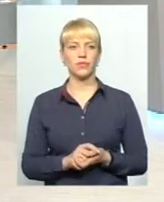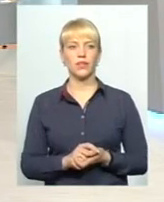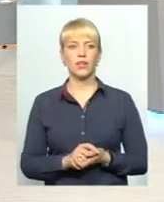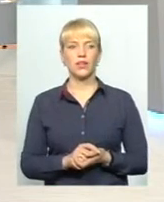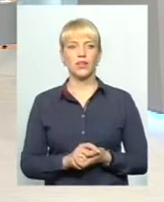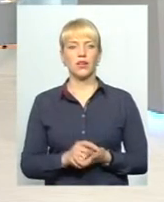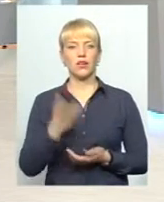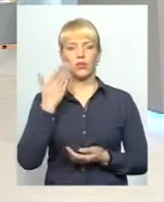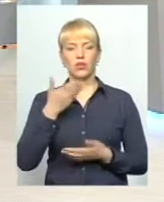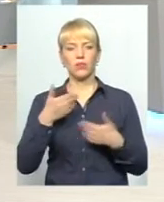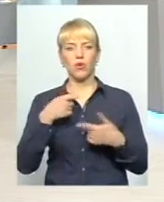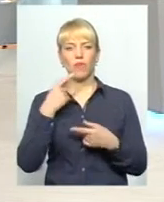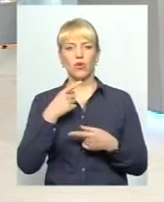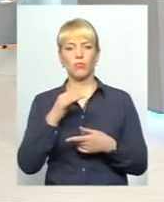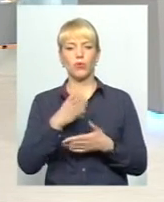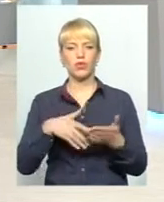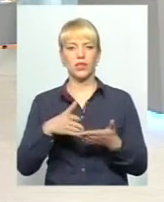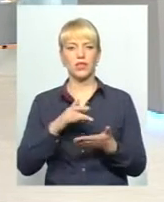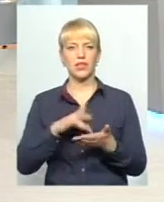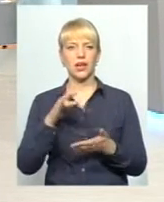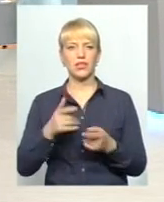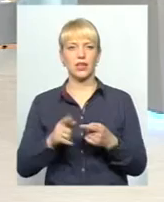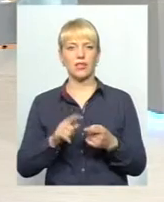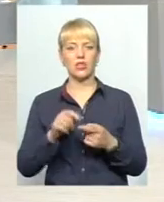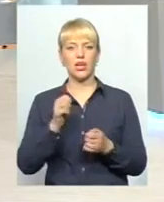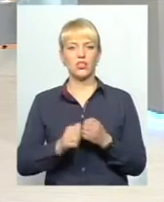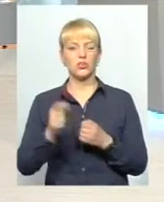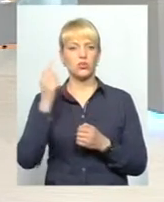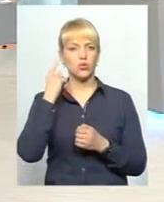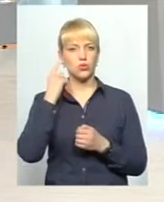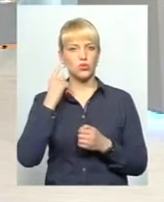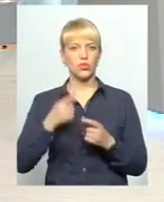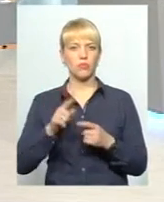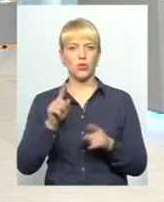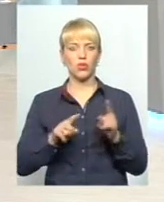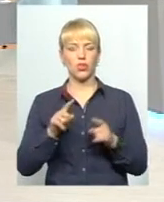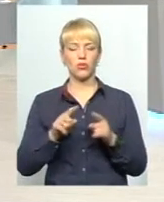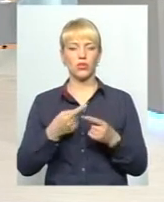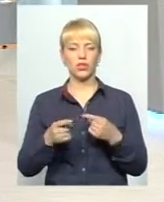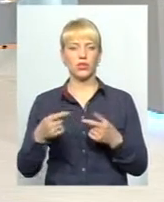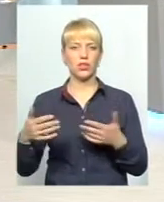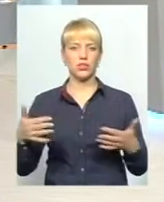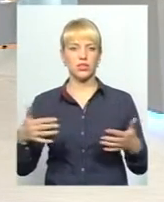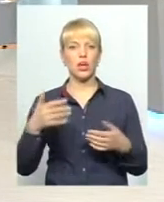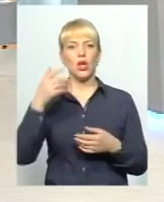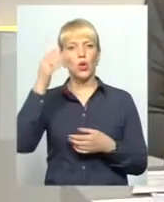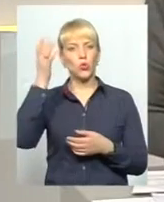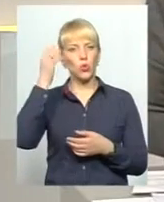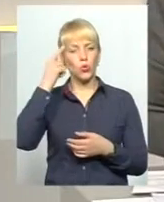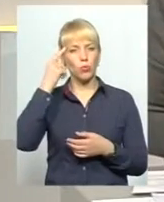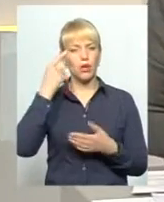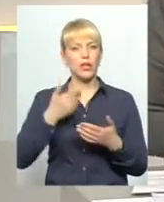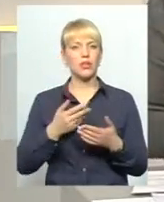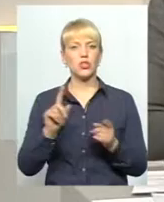Коли ми говоримо про децентралізацію, часто чуємо інколи кардинальні думки з приводу того, як мають